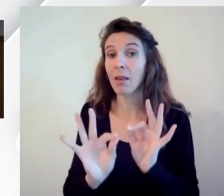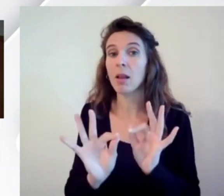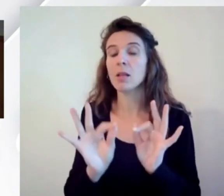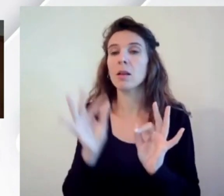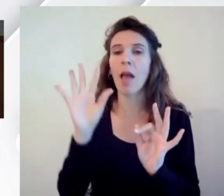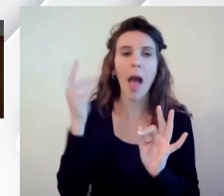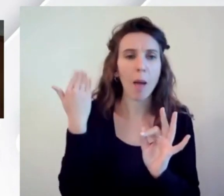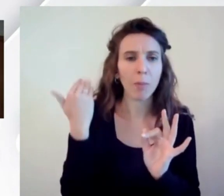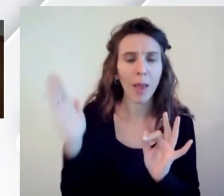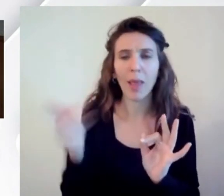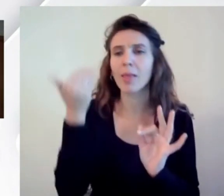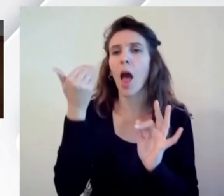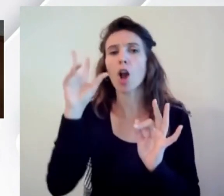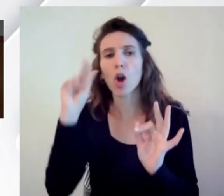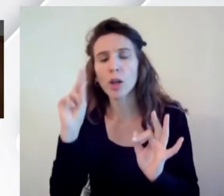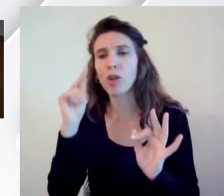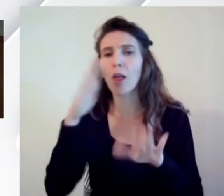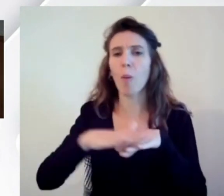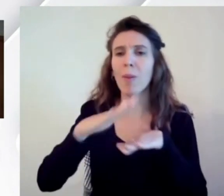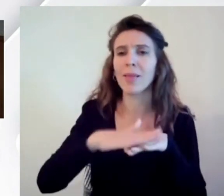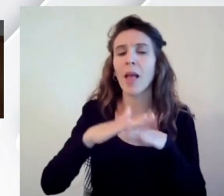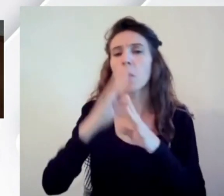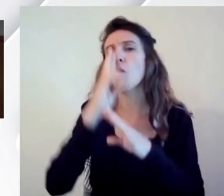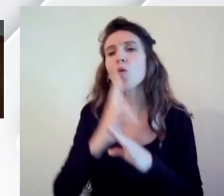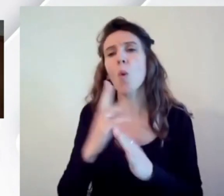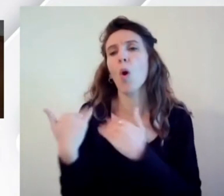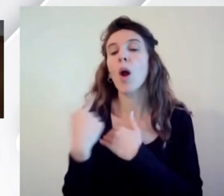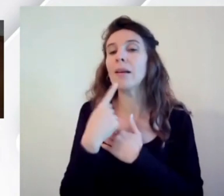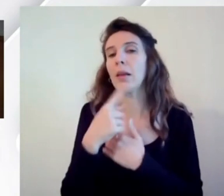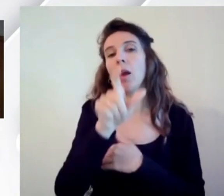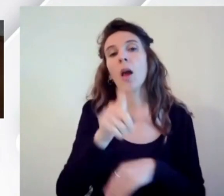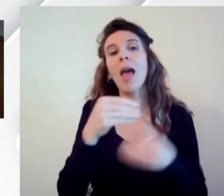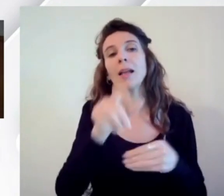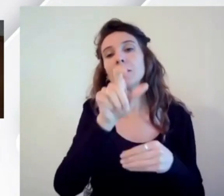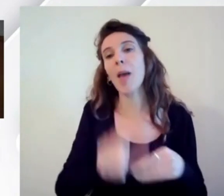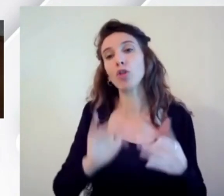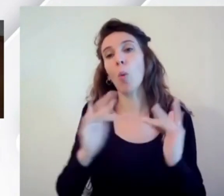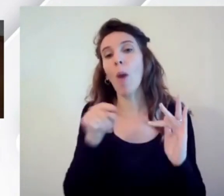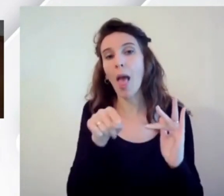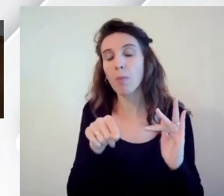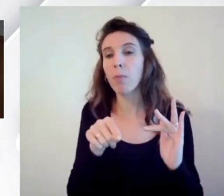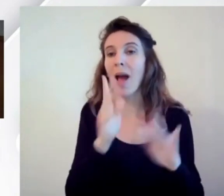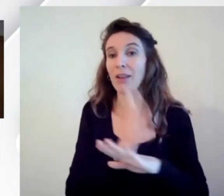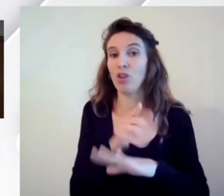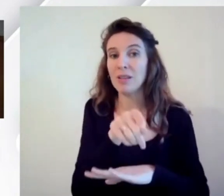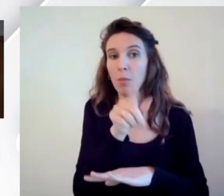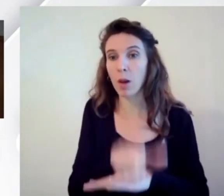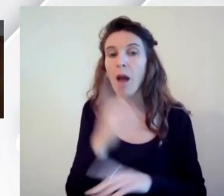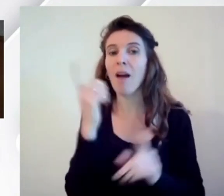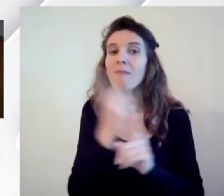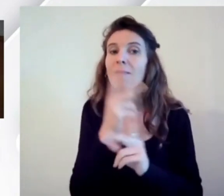conoscenze di competenze di compiti che deve avere il web accessibility expert in un certo modo in un certo